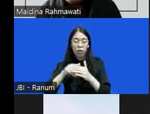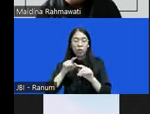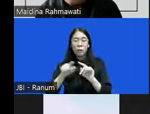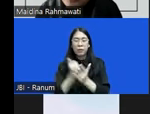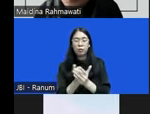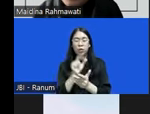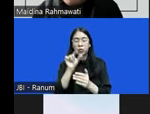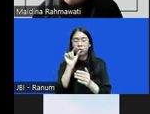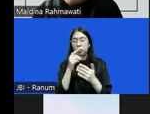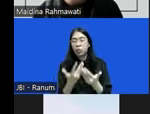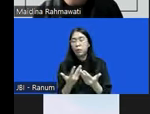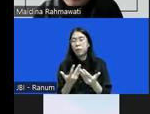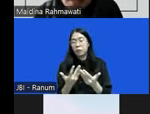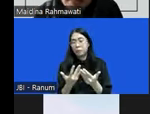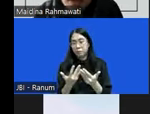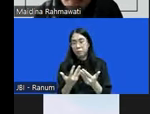punya dimensi